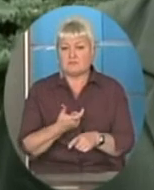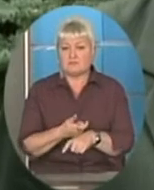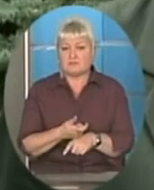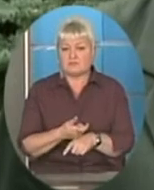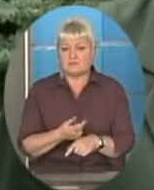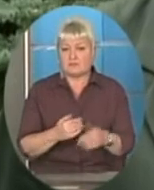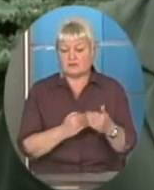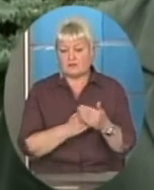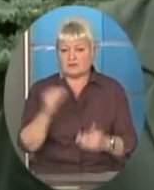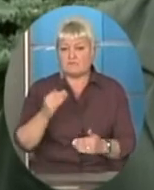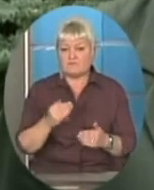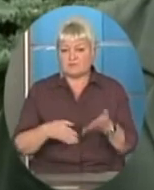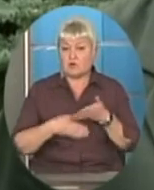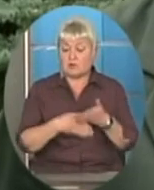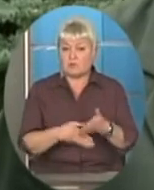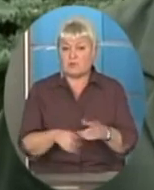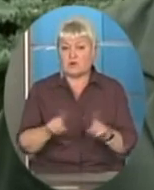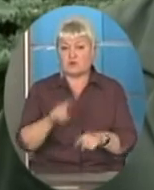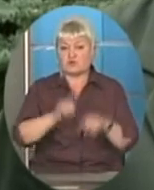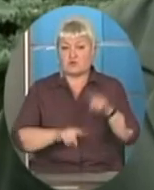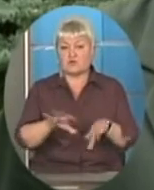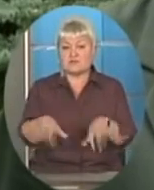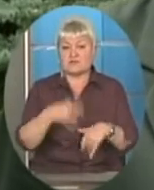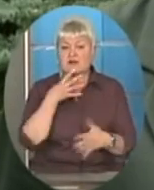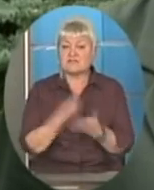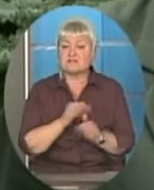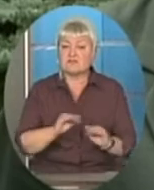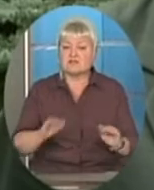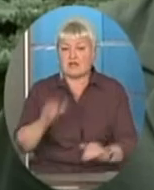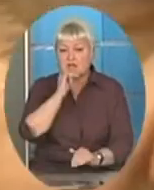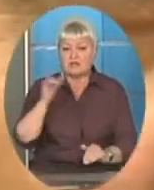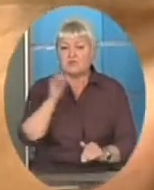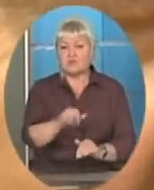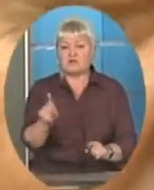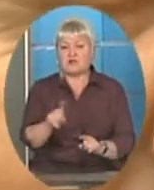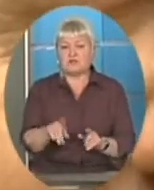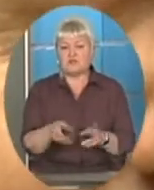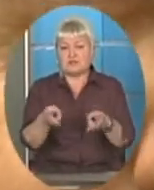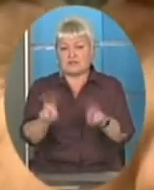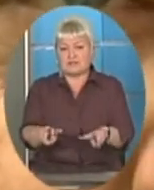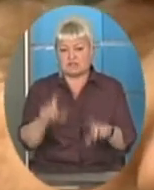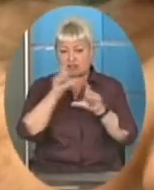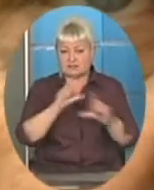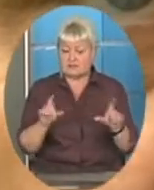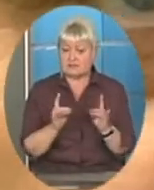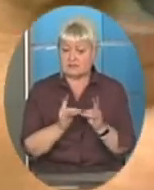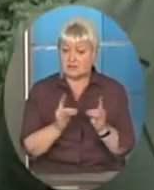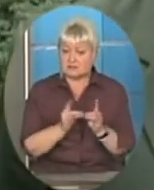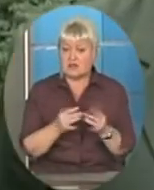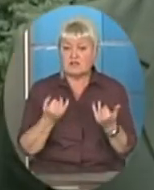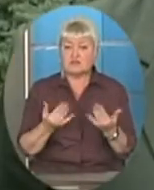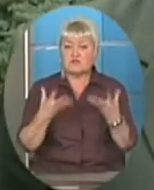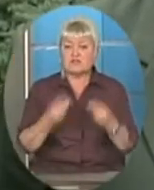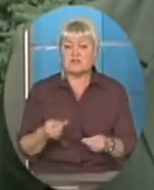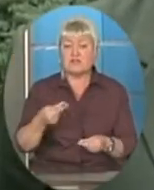високе підспір'я, щоб родичі забирали своїх дітей і не допускали, щоб вони виходили на інтернатні заклади. На сьогоднішній день в нас в області